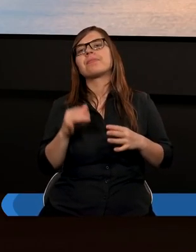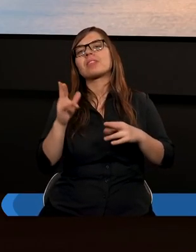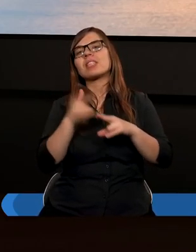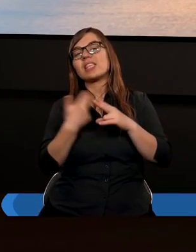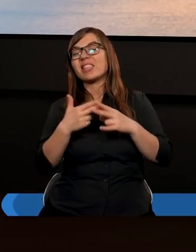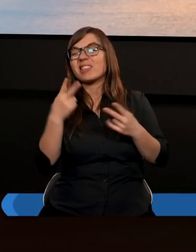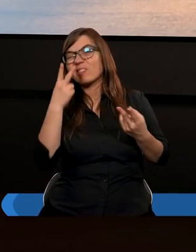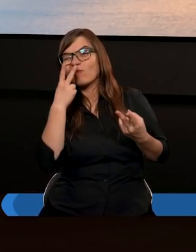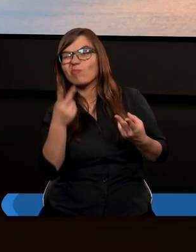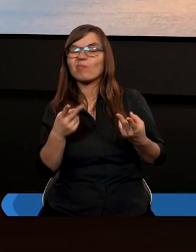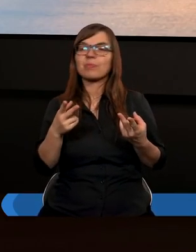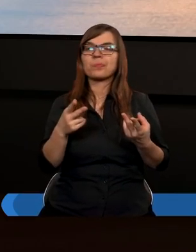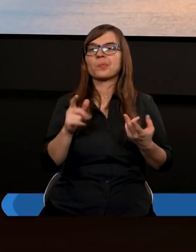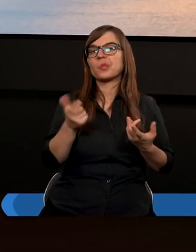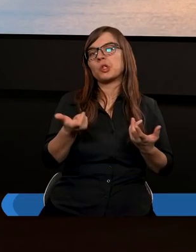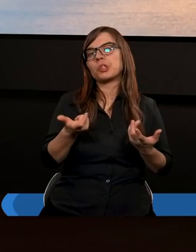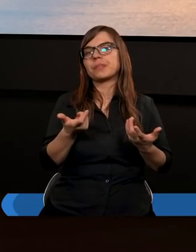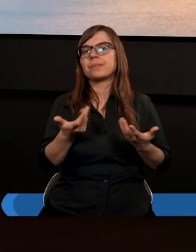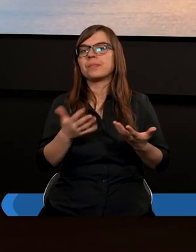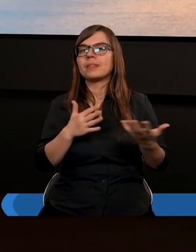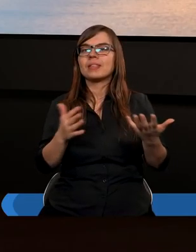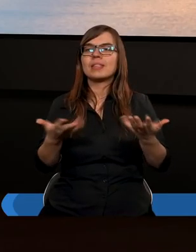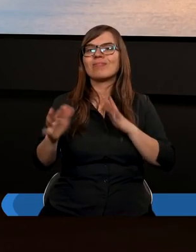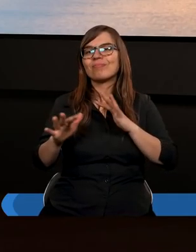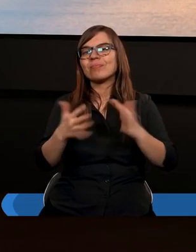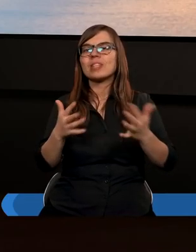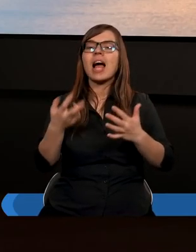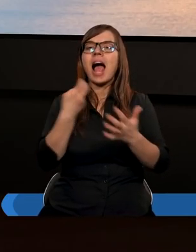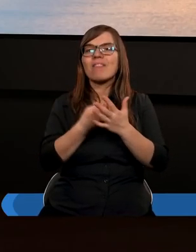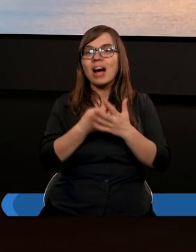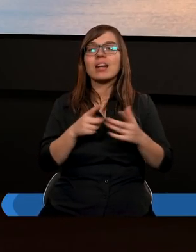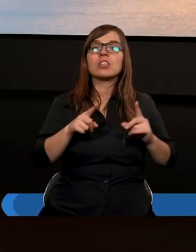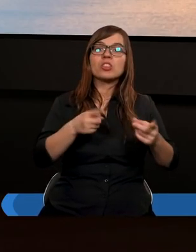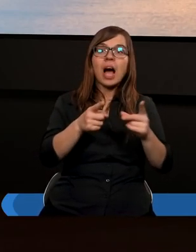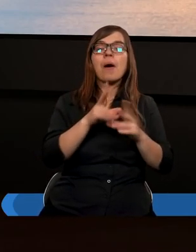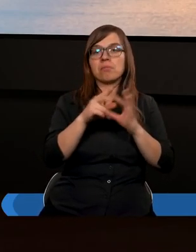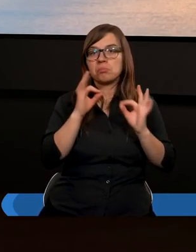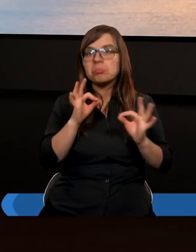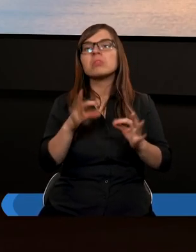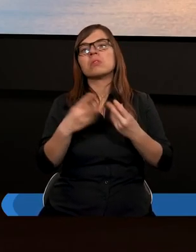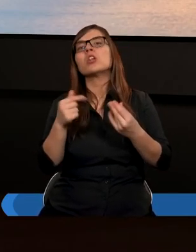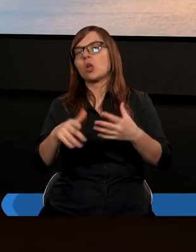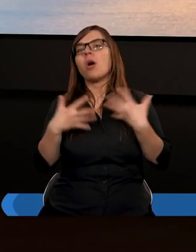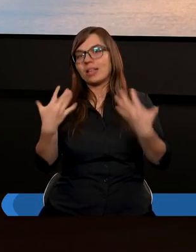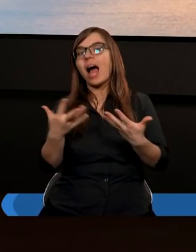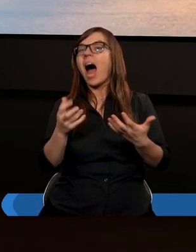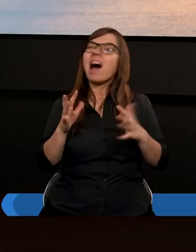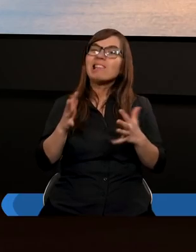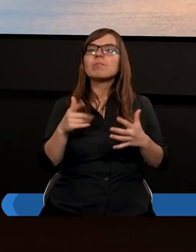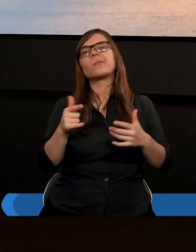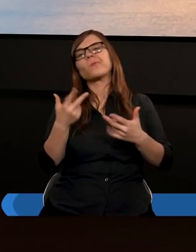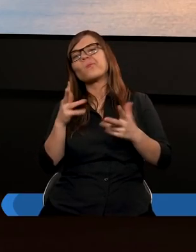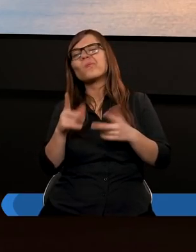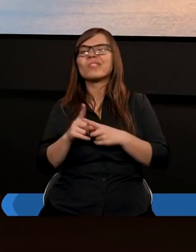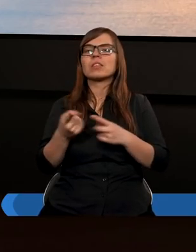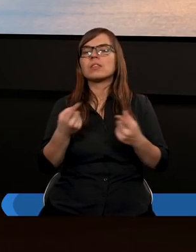Widzimy, jak rozwija się ewangelizacja i tak dalej. Więc to też są